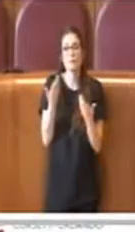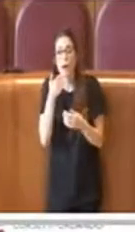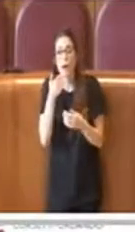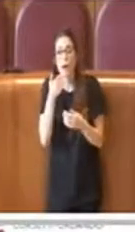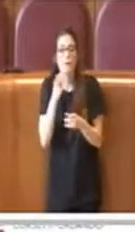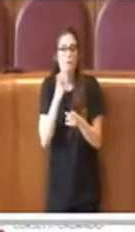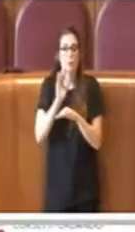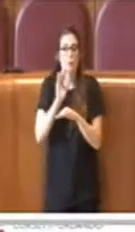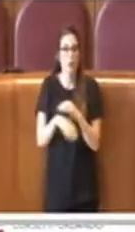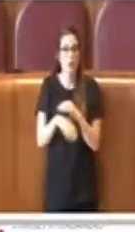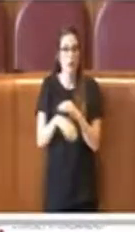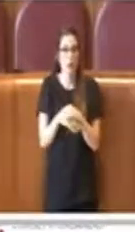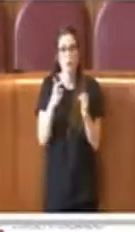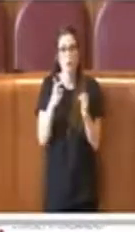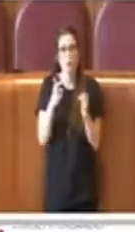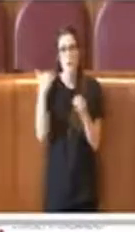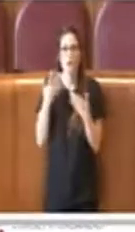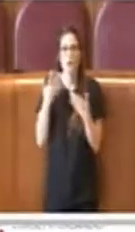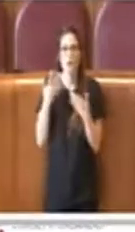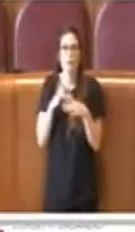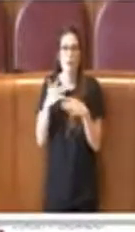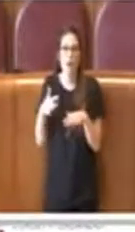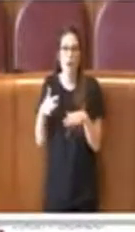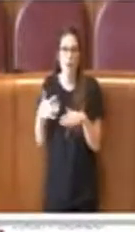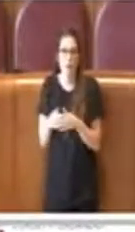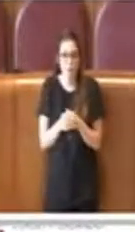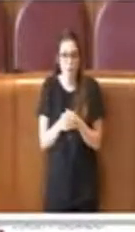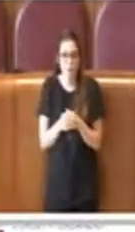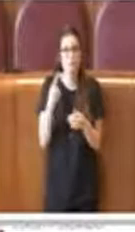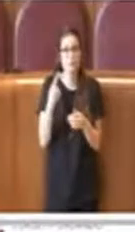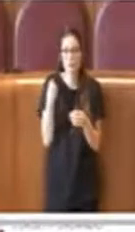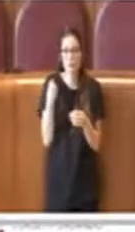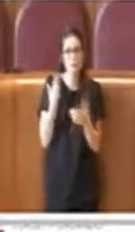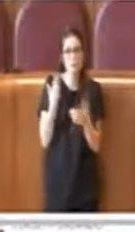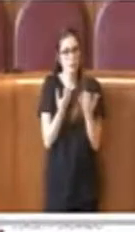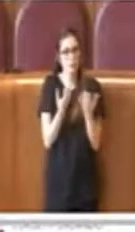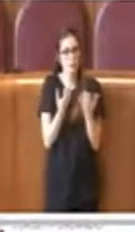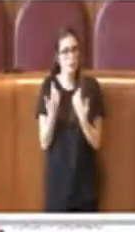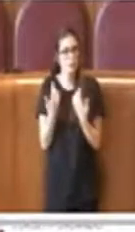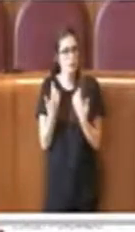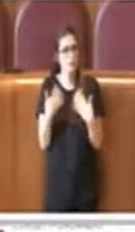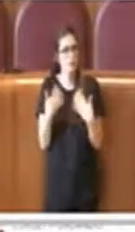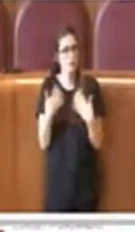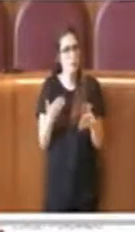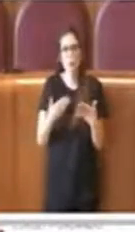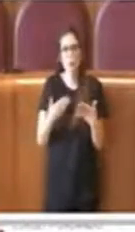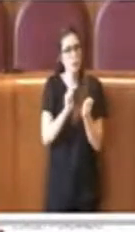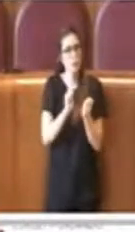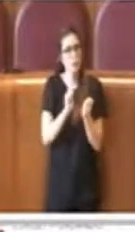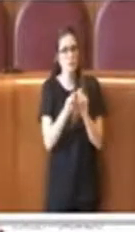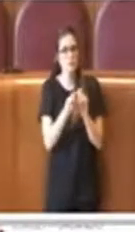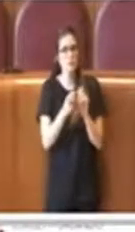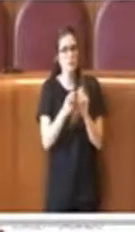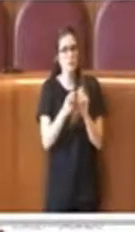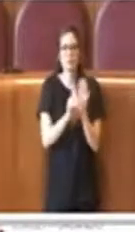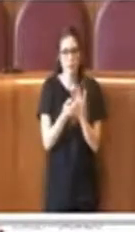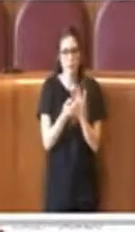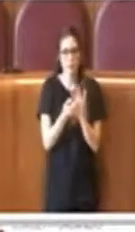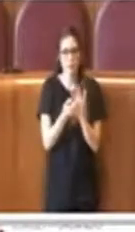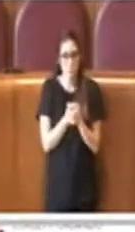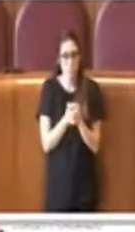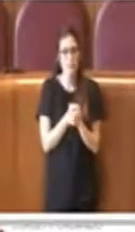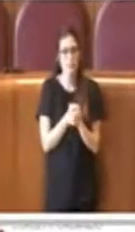probabilmente troppo spesso in passato. Questa loro richiesta è stata accolta e attuata mediante la modifica di atti di ordine